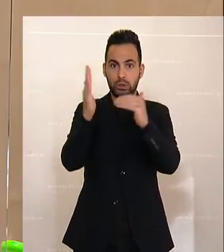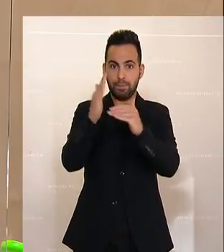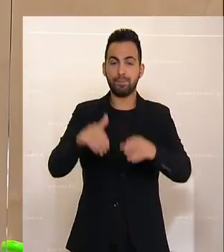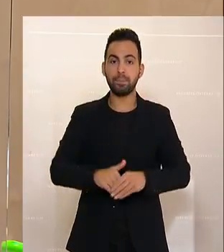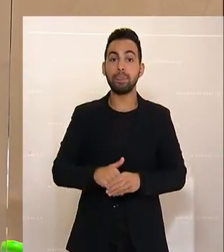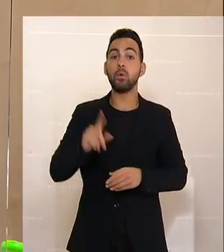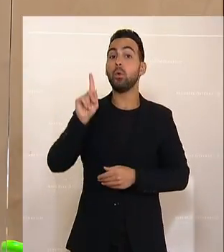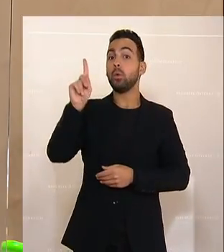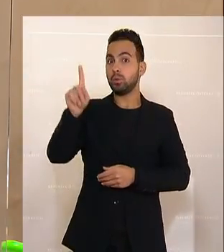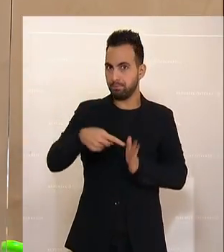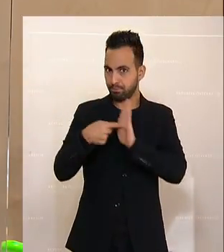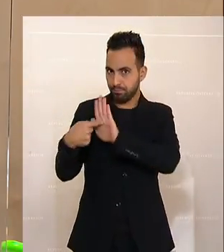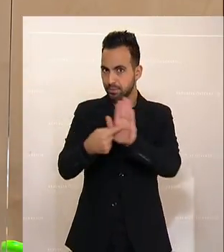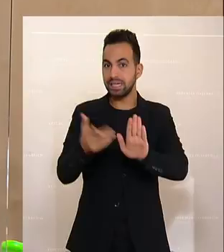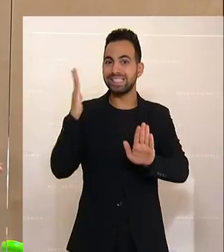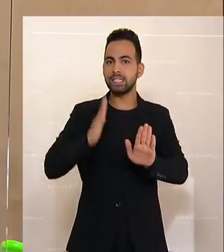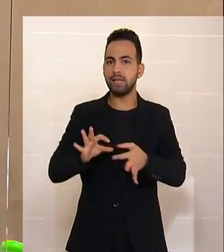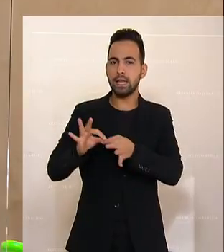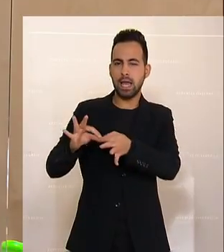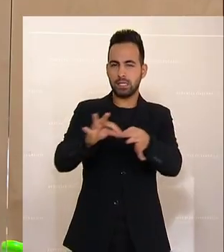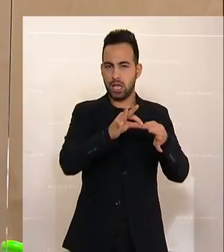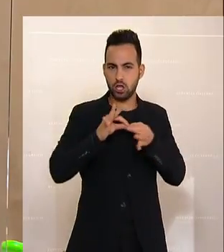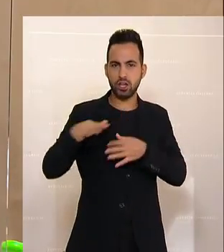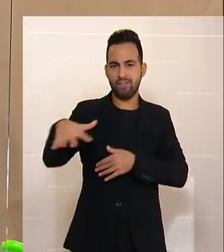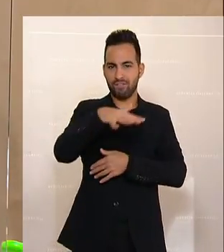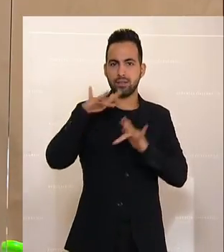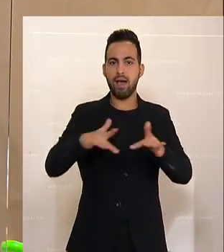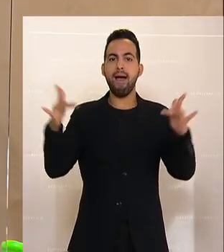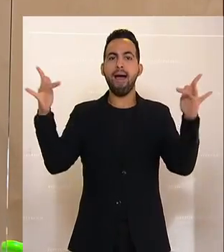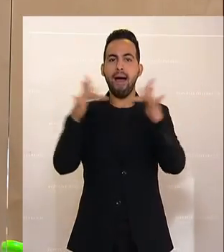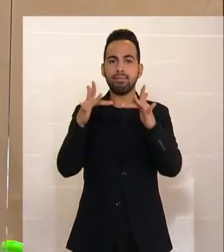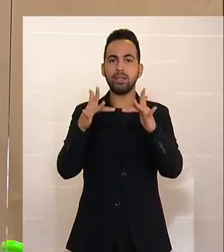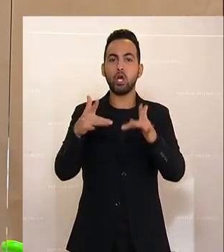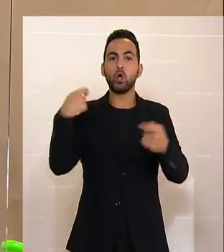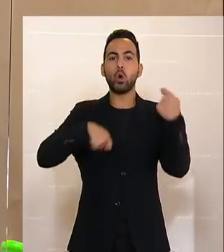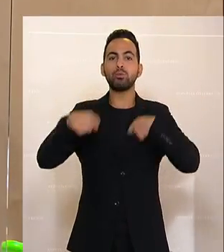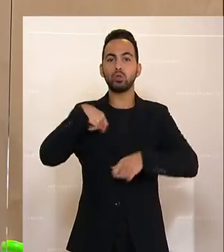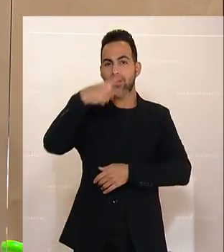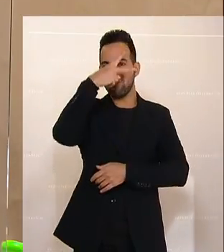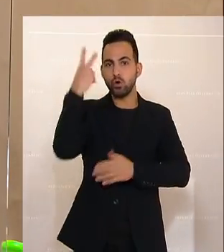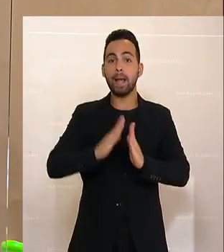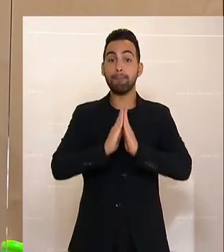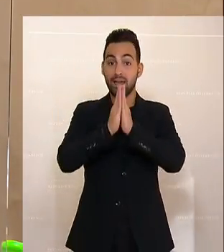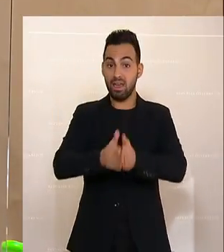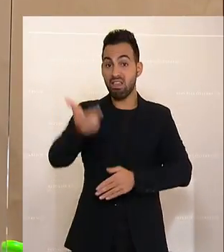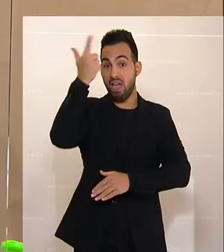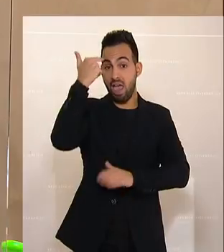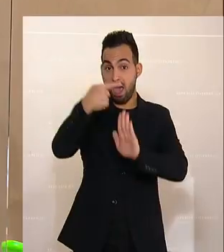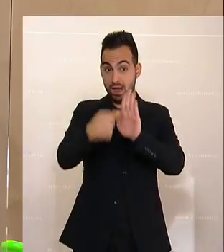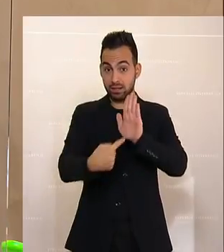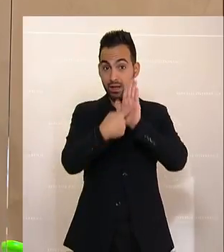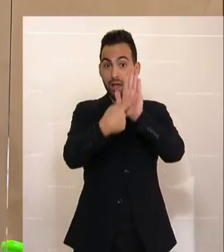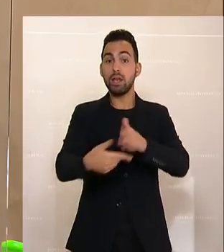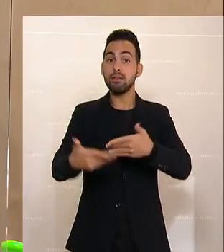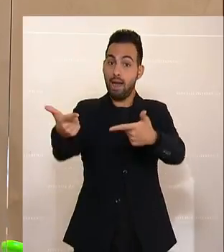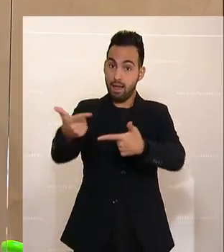einer breiten Zivilgesellschaft getragene Antikorruptionsvolksbegehren erinnern. Und alle einladen, dieses zu